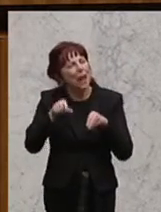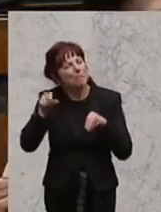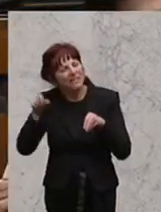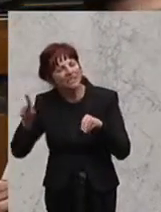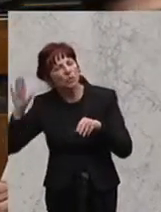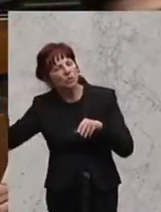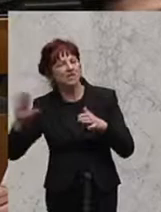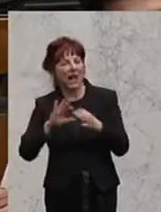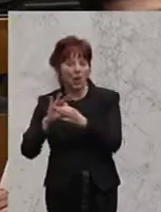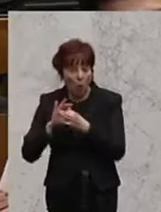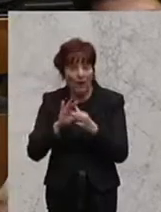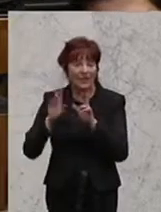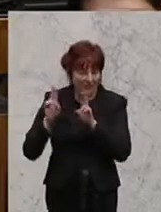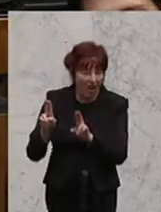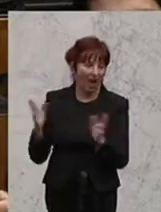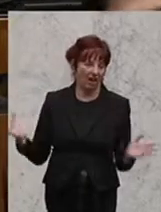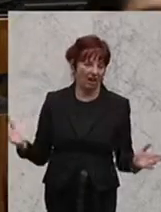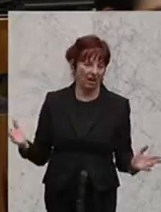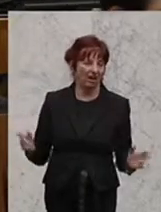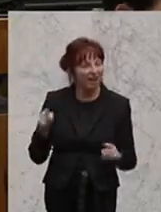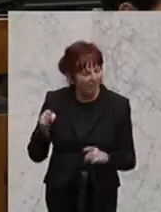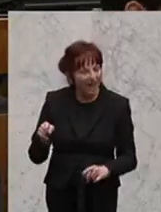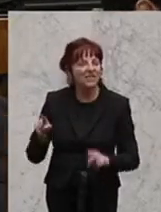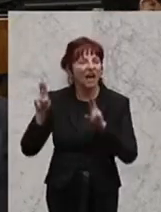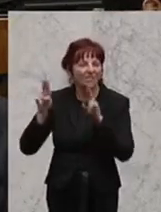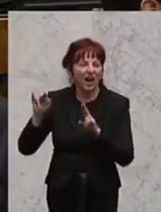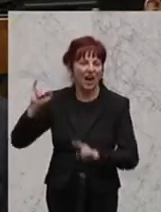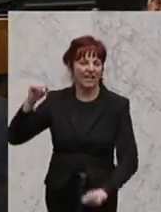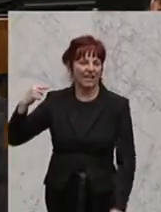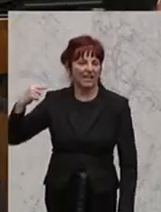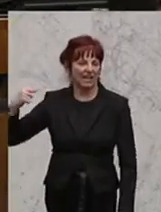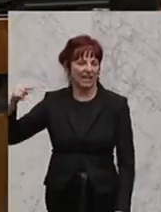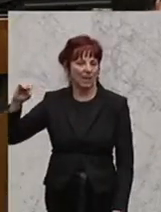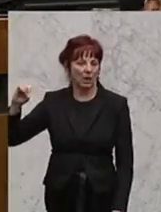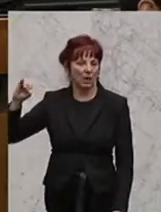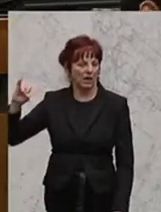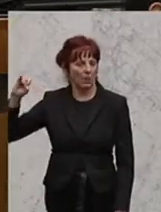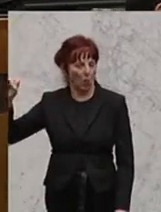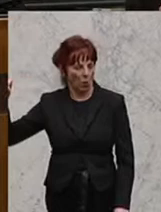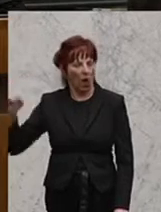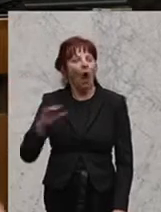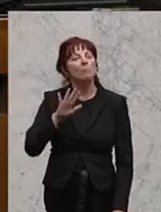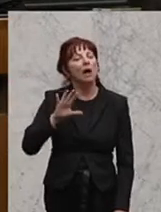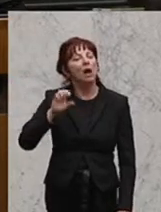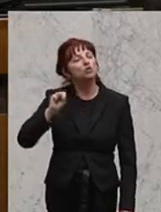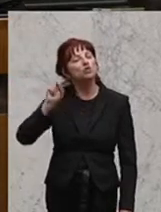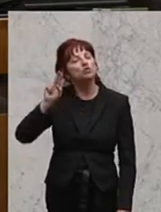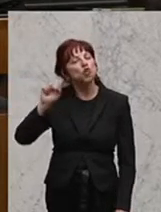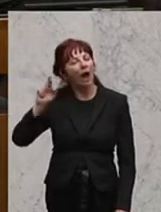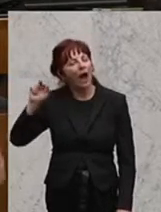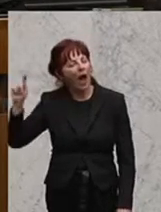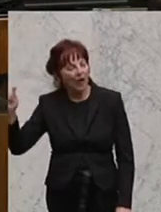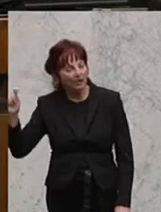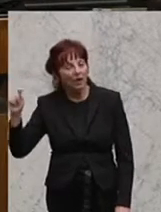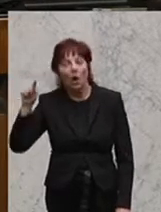Österreich vertritt. Das ist die Wahrheit über die IGGÖ. Denn in diesem Schura-Rat, von dem so oft die Rede gewesen ist, dort